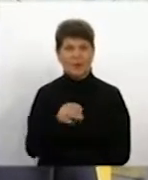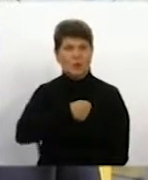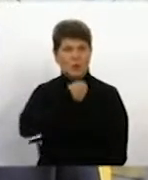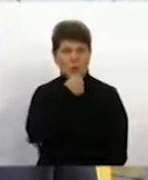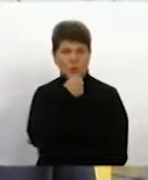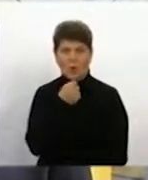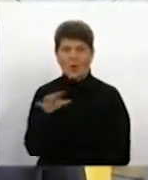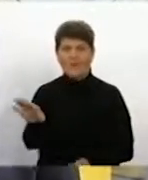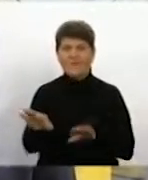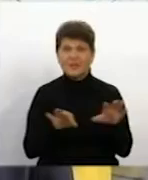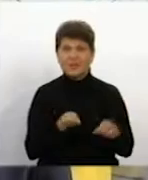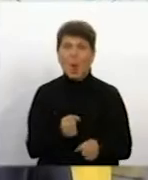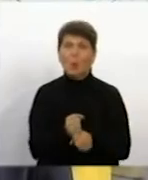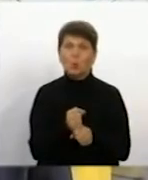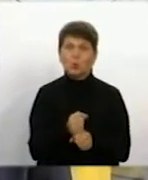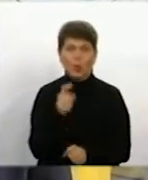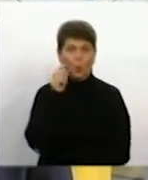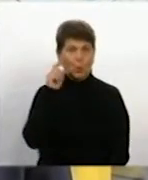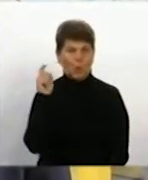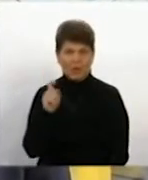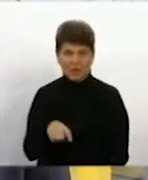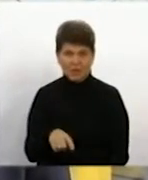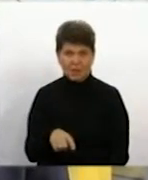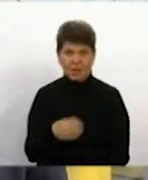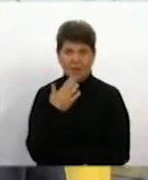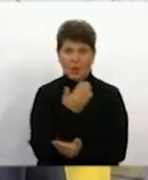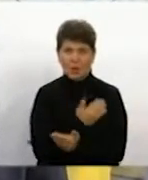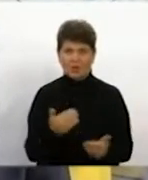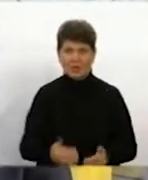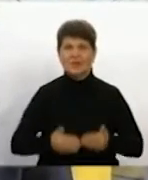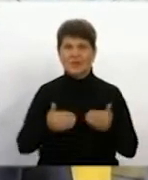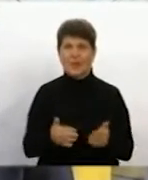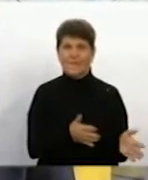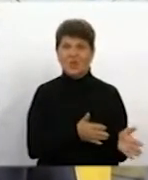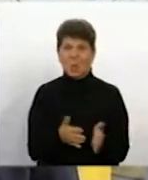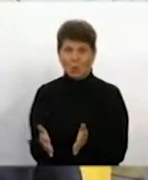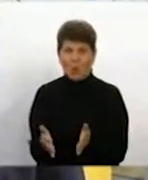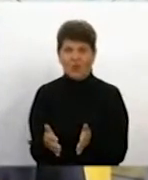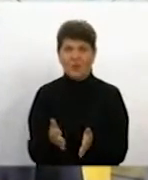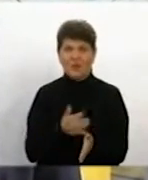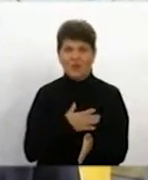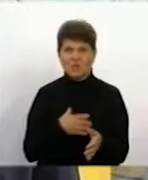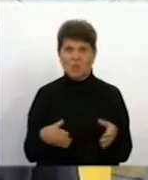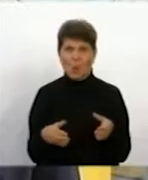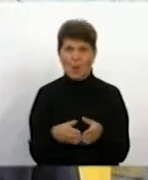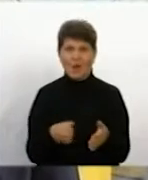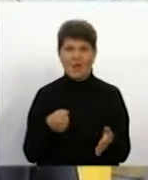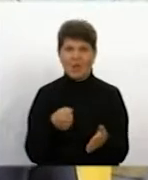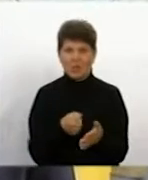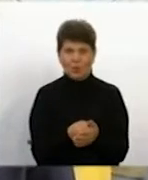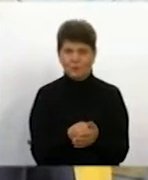Це кубок України, останній етап підготовки нашої команди до